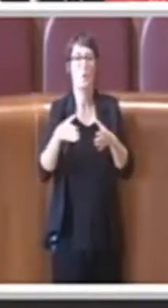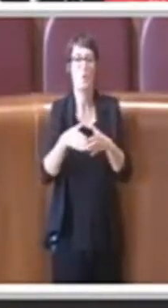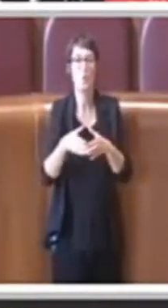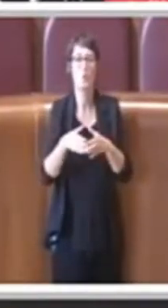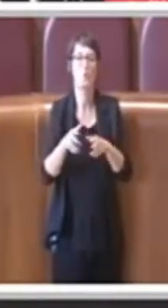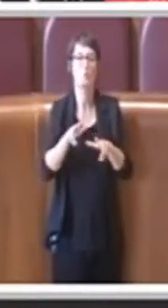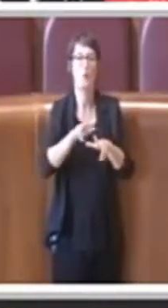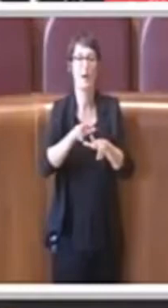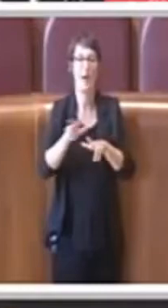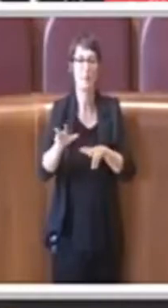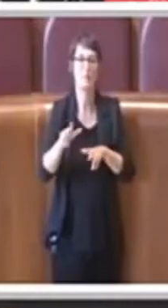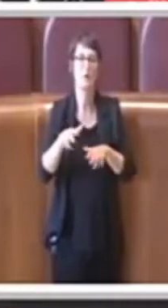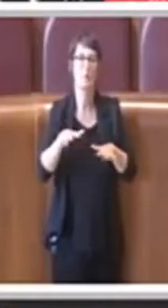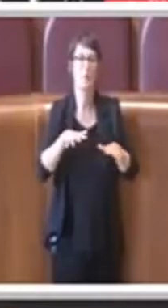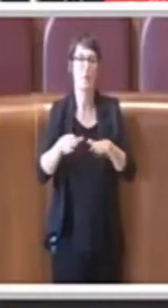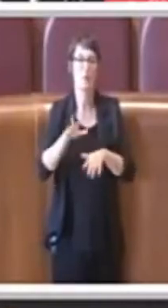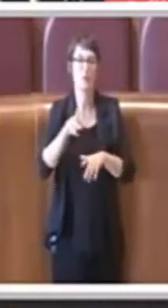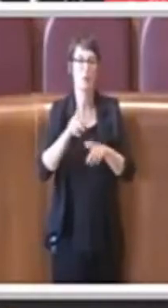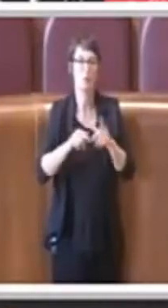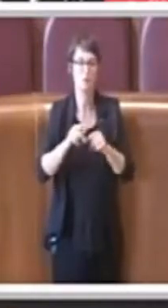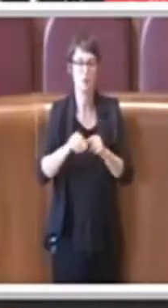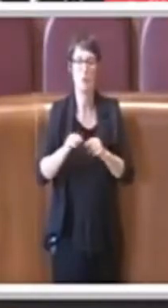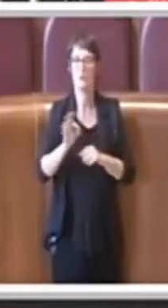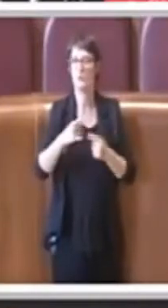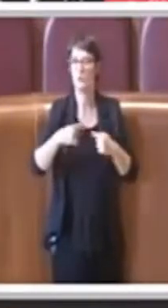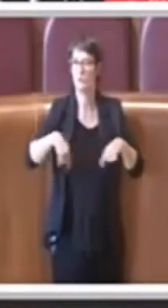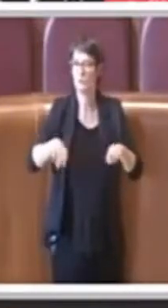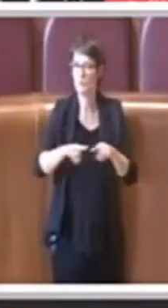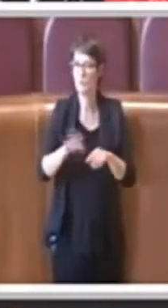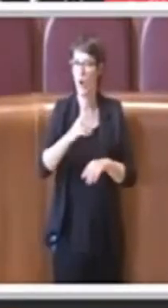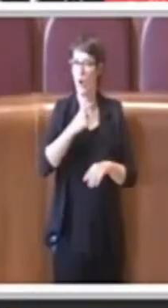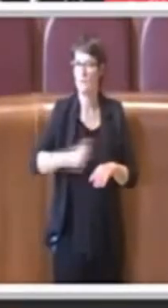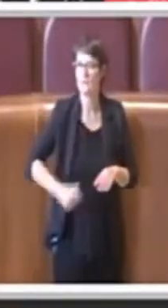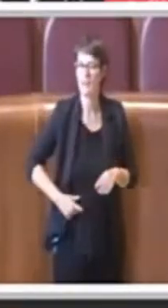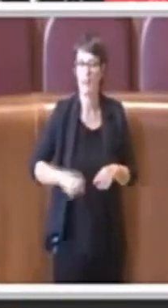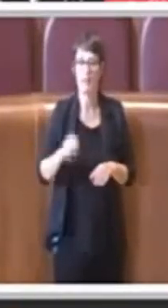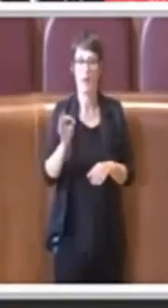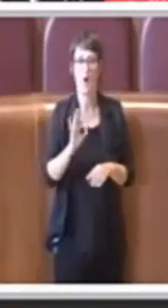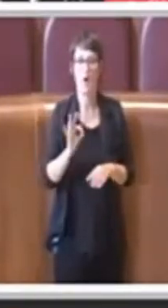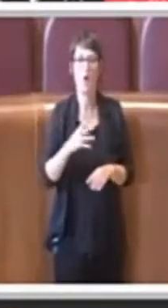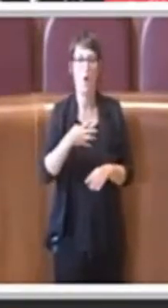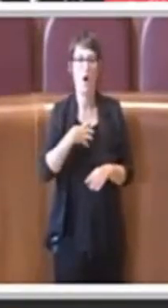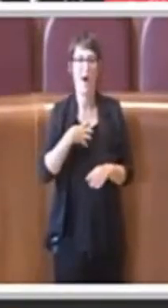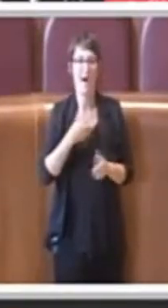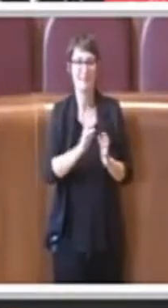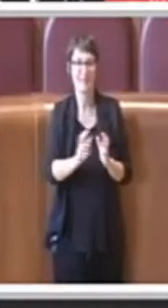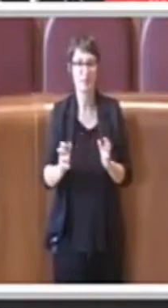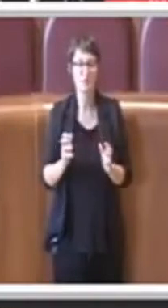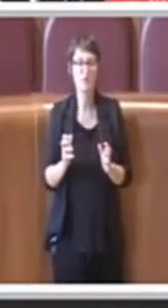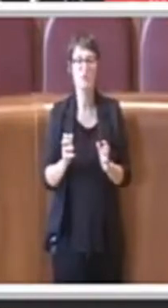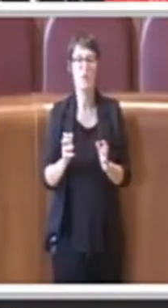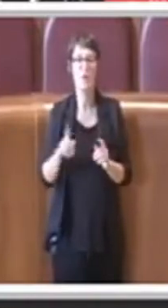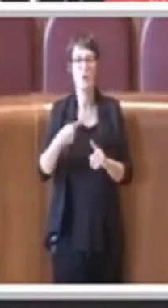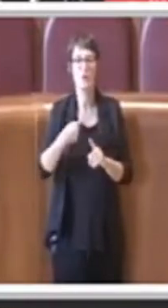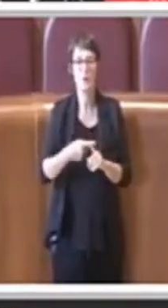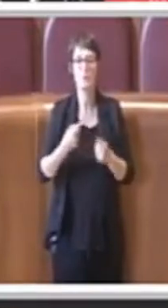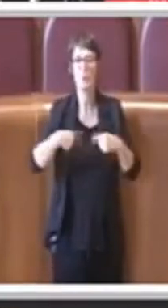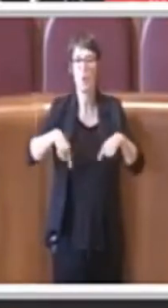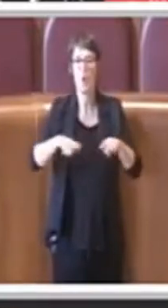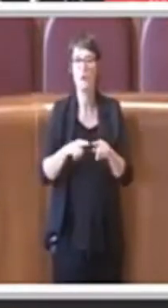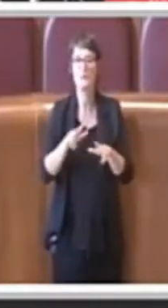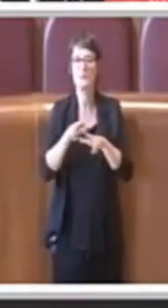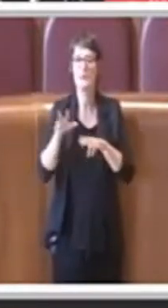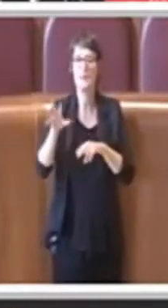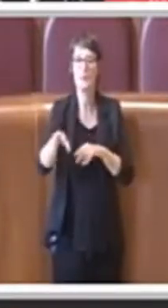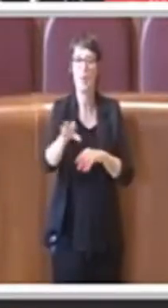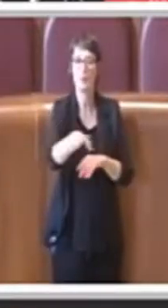da parte dell'aggiunta, da parte del Sino, da parte degli assessori, da parte di tutti anche i consigli municipali e di tutti